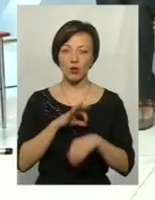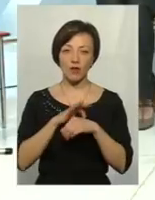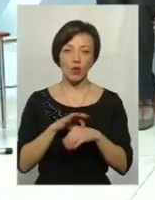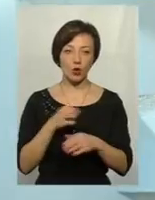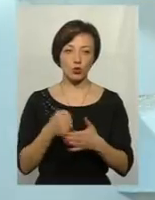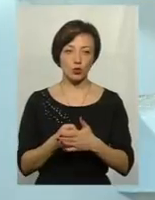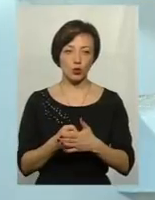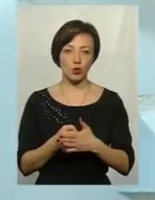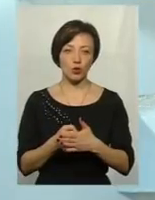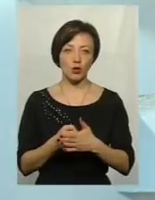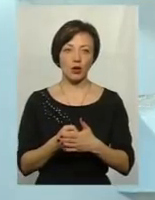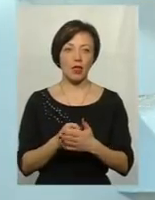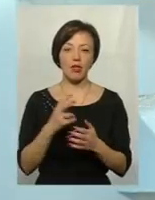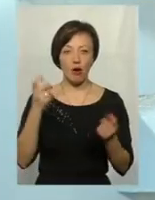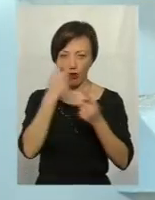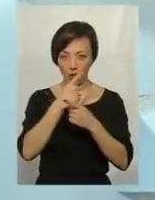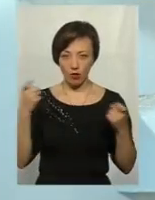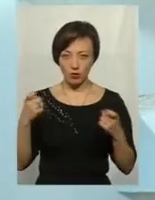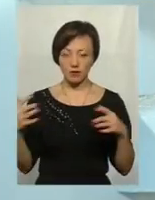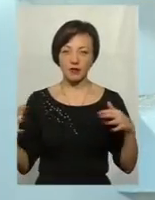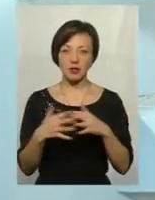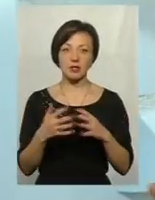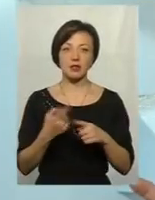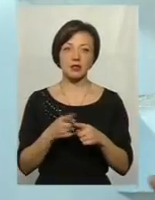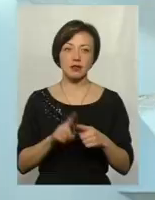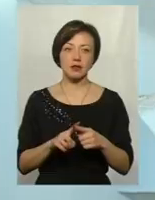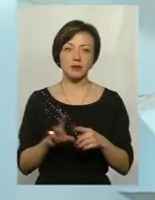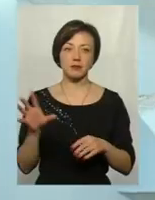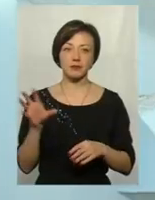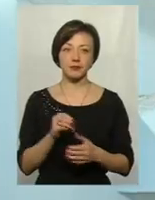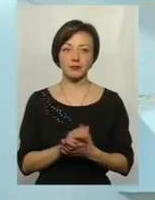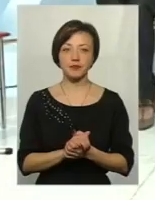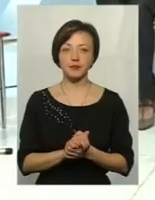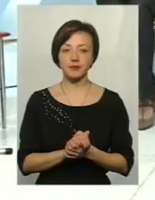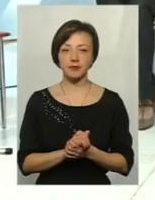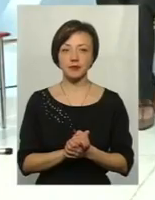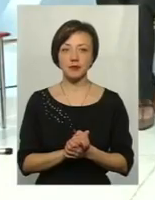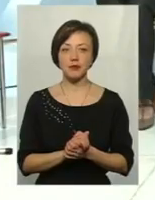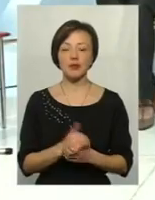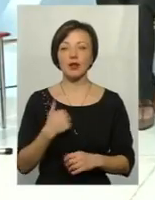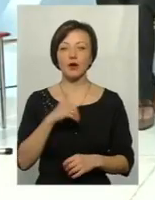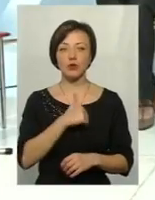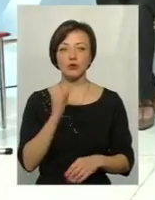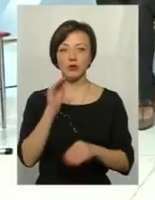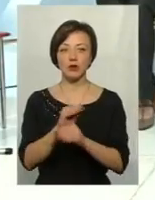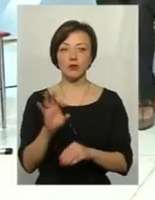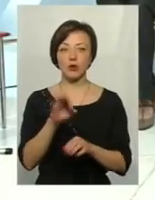до неоголошеної війни. Це все можливо. Я хочу сказати на рахунок рішення РНБО.